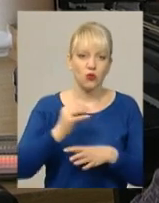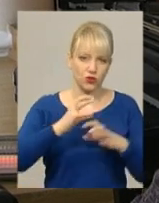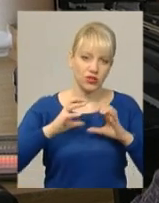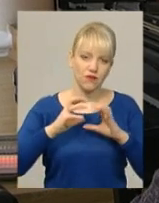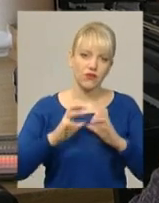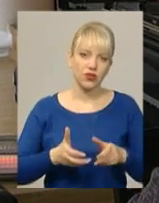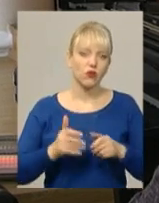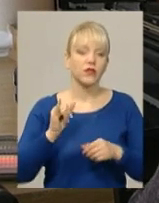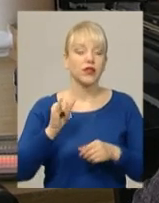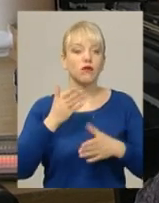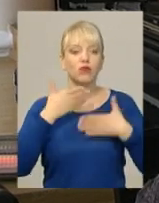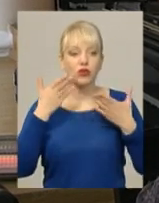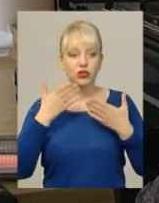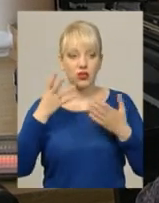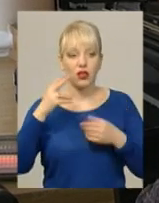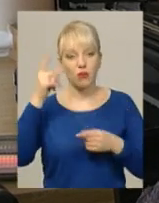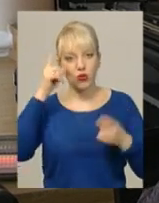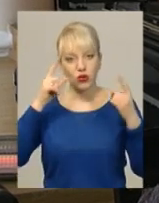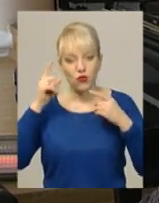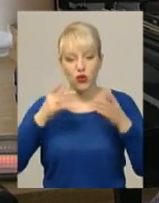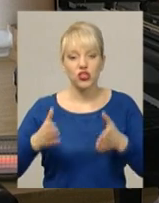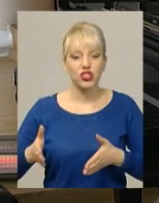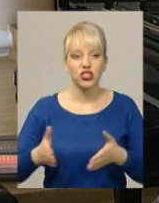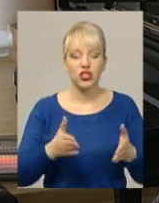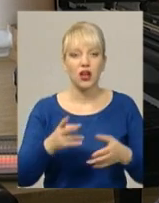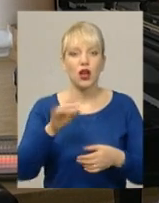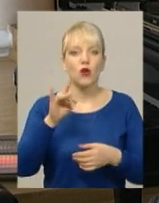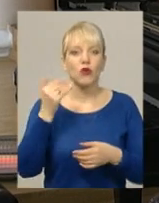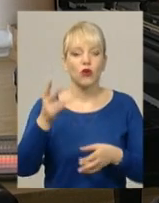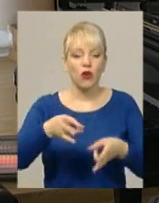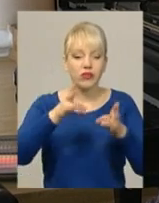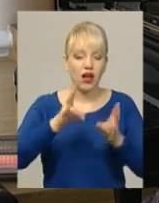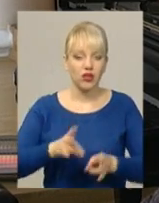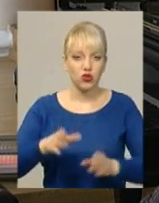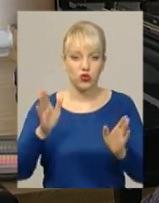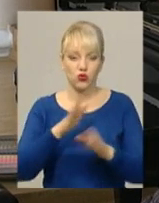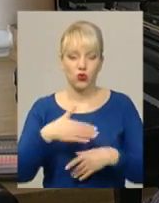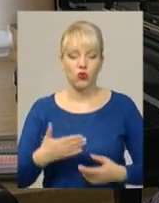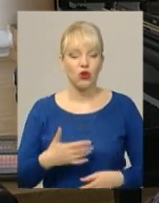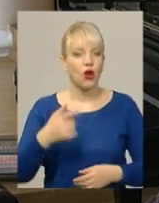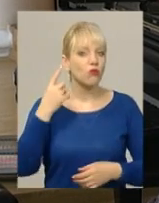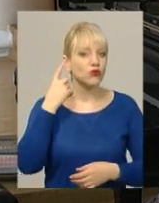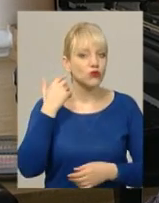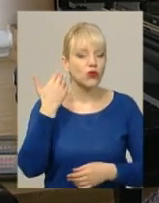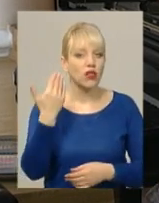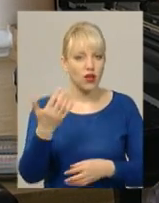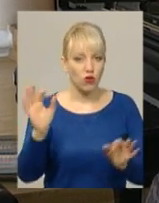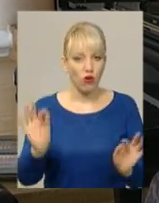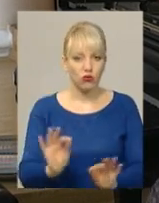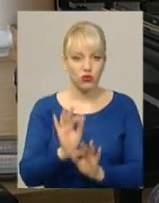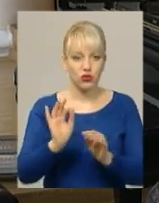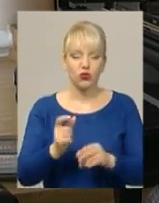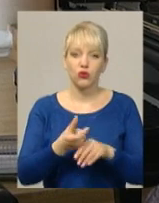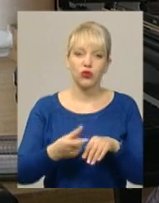прочитала про творчий шлях Парвінського, про його трагічну долю, послухала трошки музики і дуже